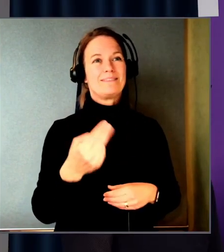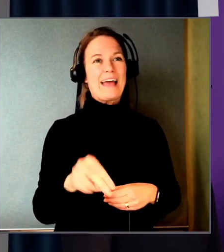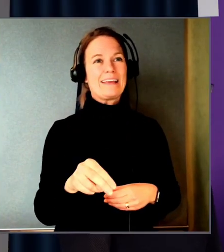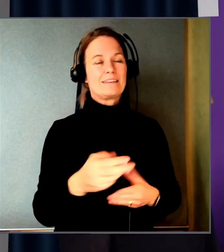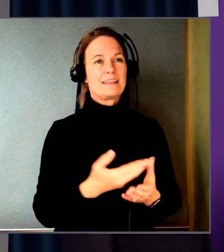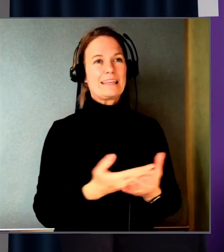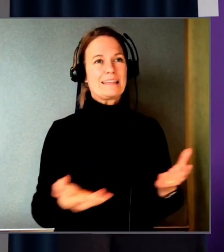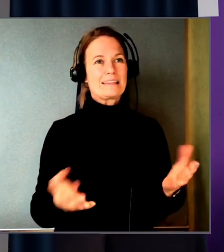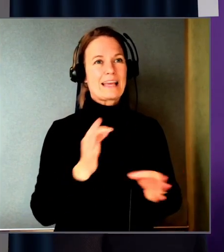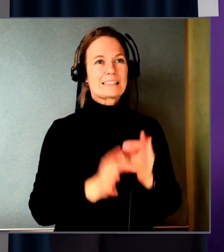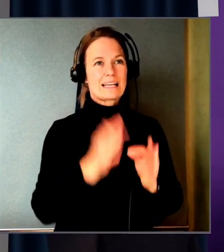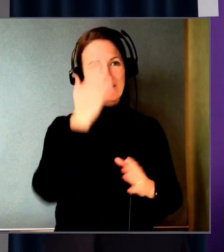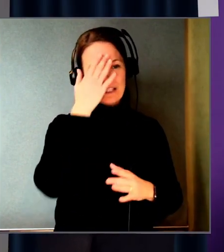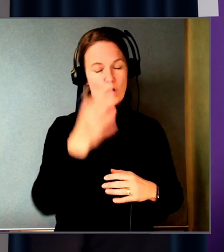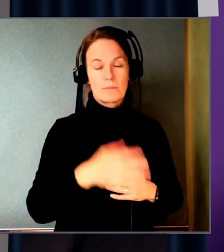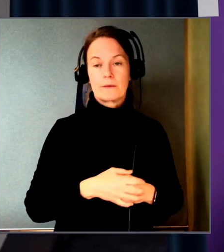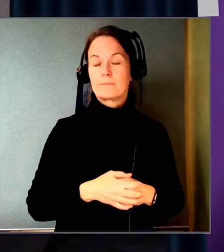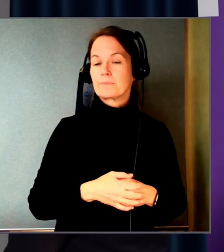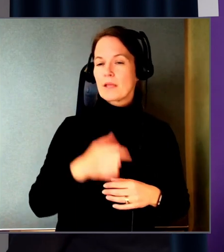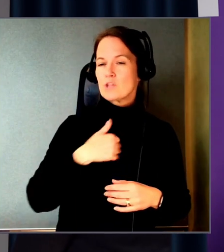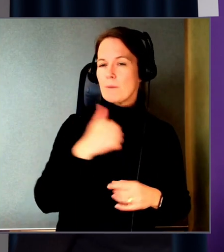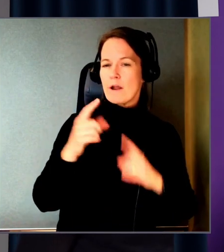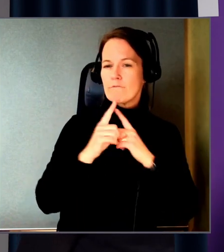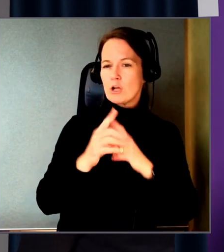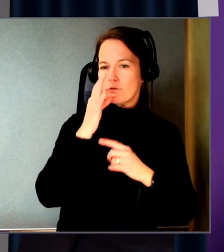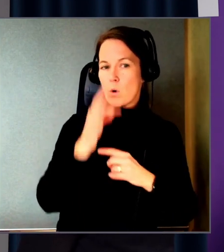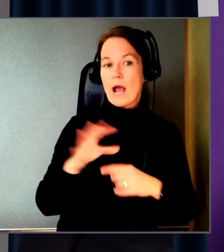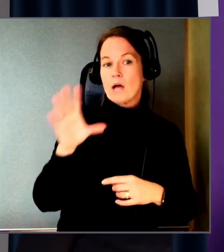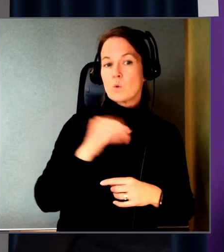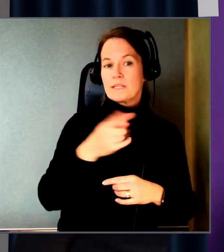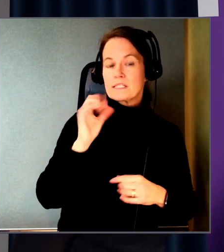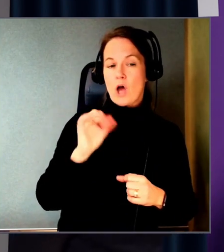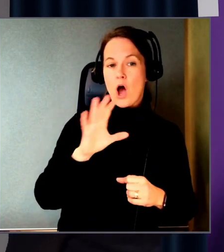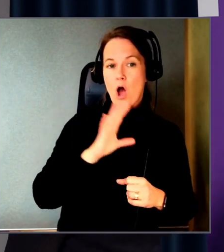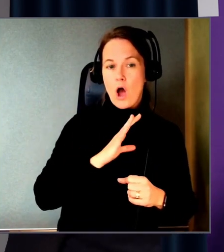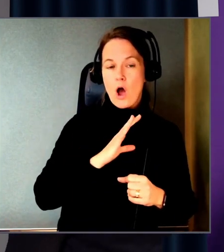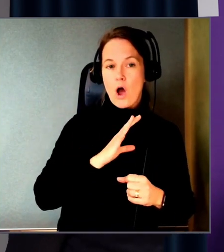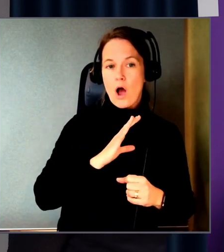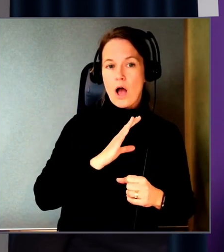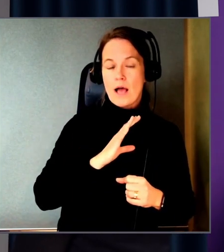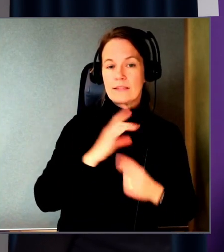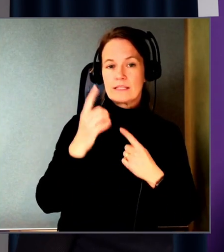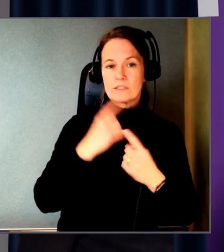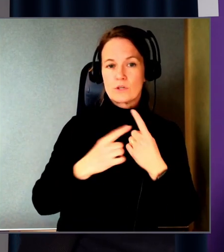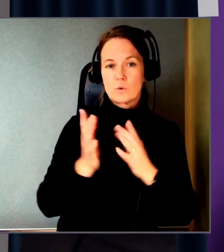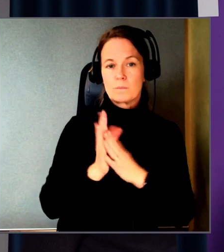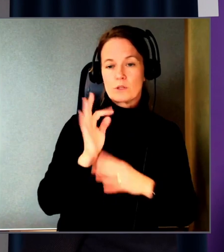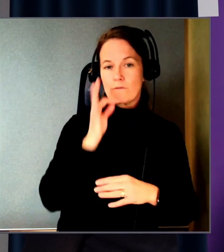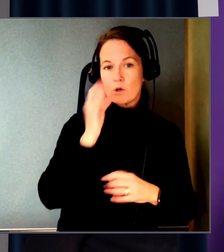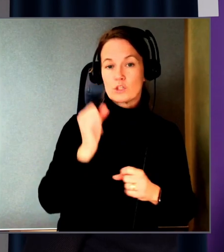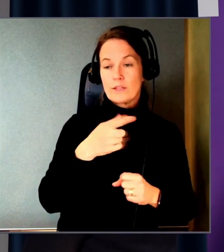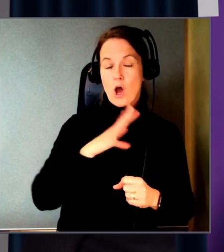Får jag ställa en följdfråga bara där. När ni ska ha de här diskussionerna när de här frågorna tas upp. Tänker ni ha någon arbetsgrupp att